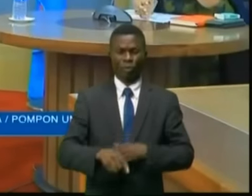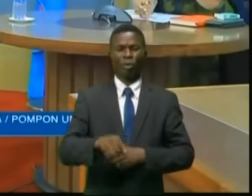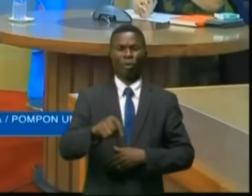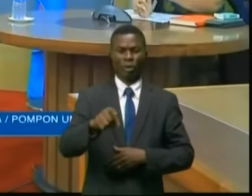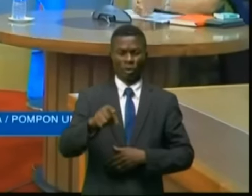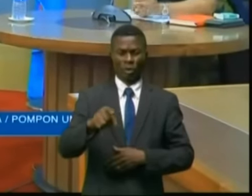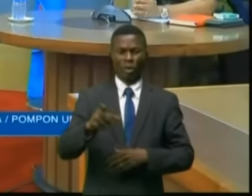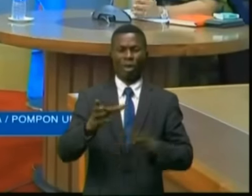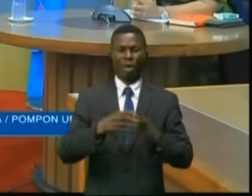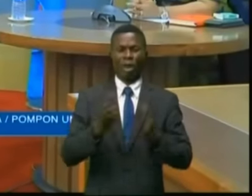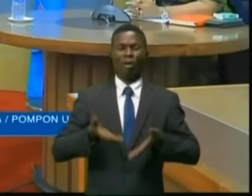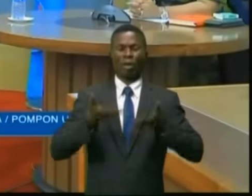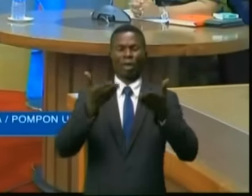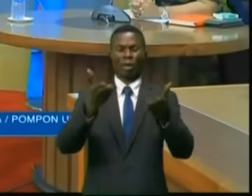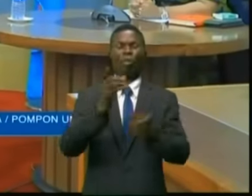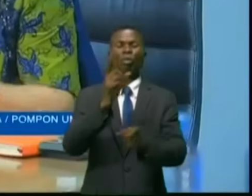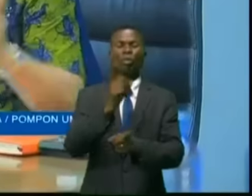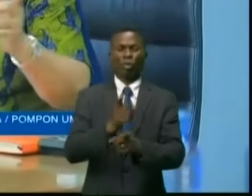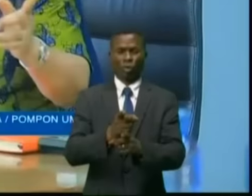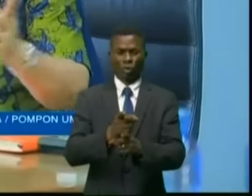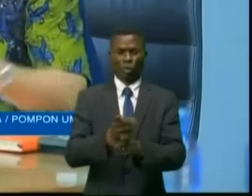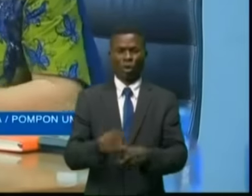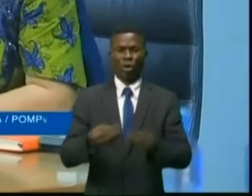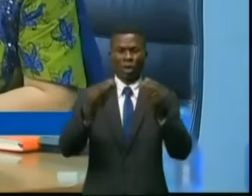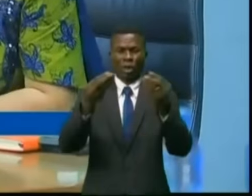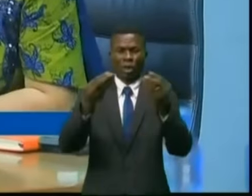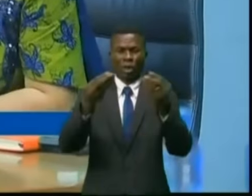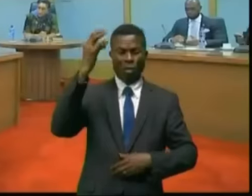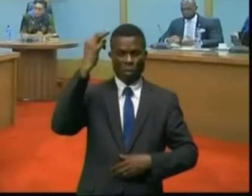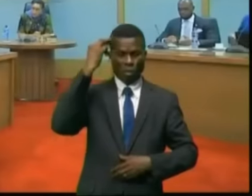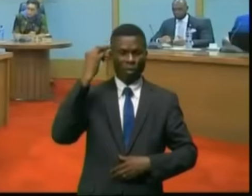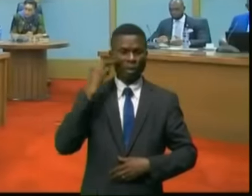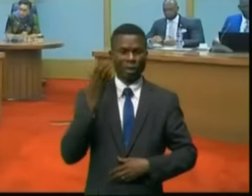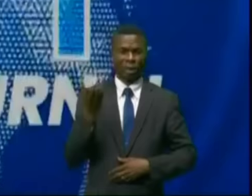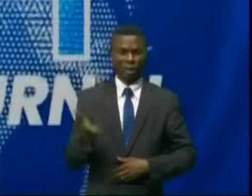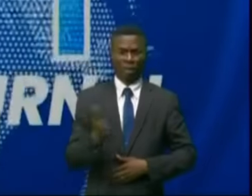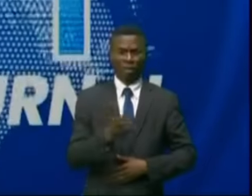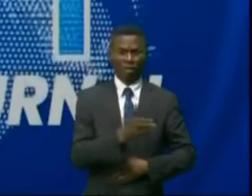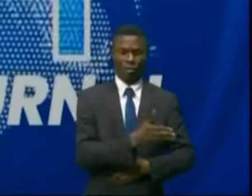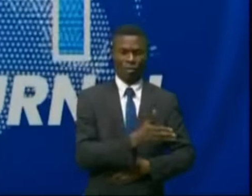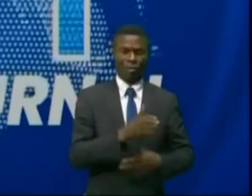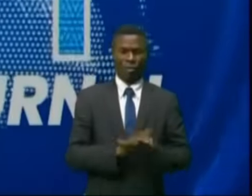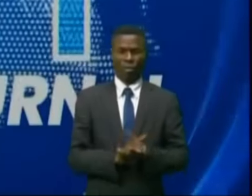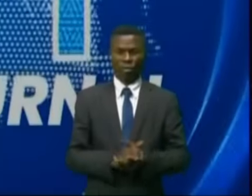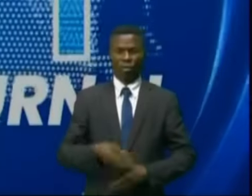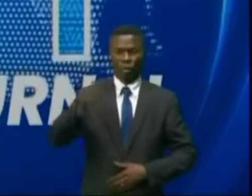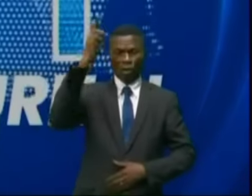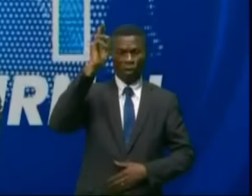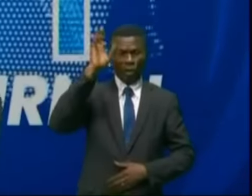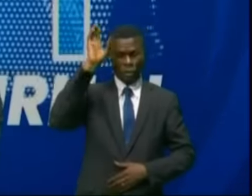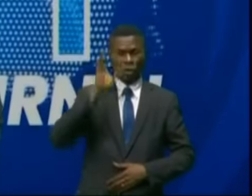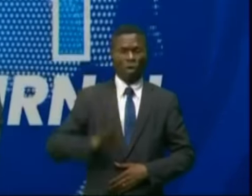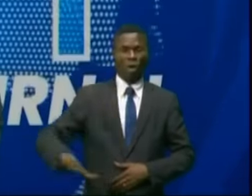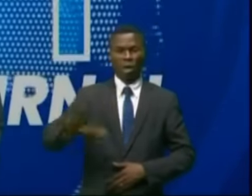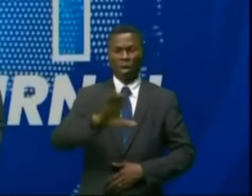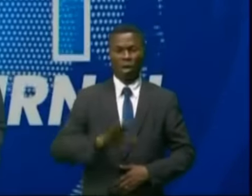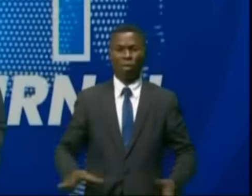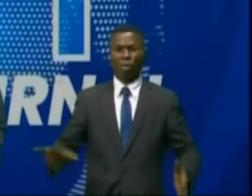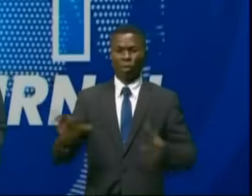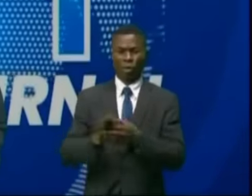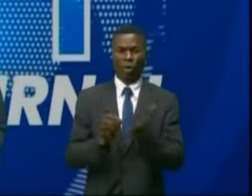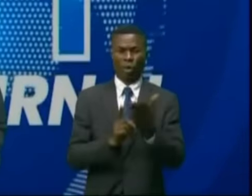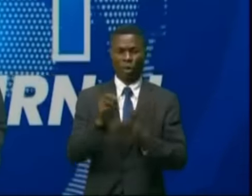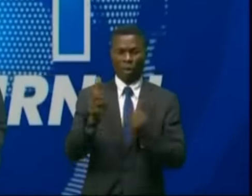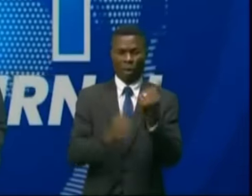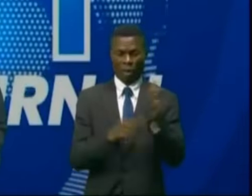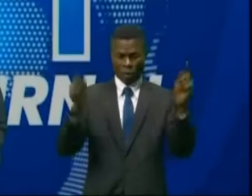avec des propositions concrètes à soumettre à la chef du gouvernement. Les hauts commissaires des Nations Unies aux droits de l'homme séjournent